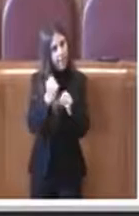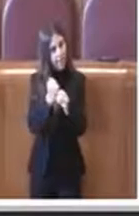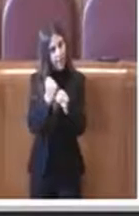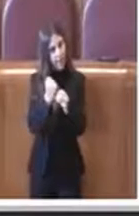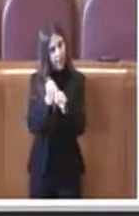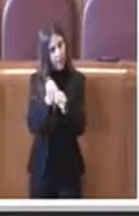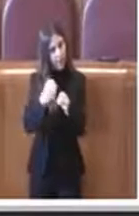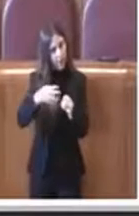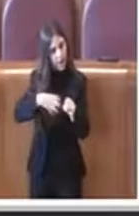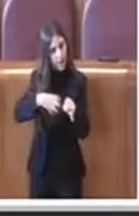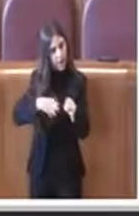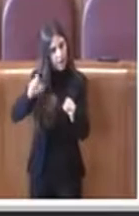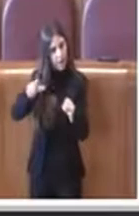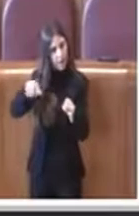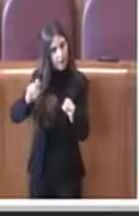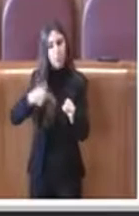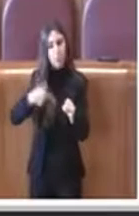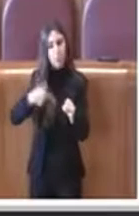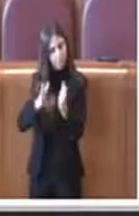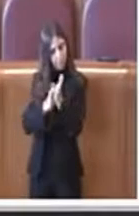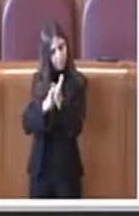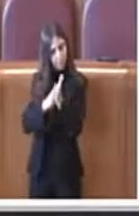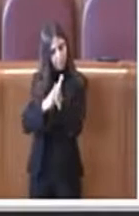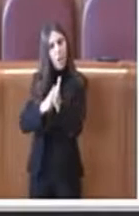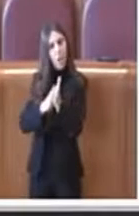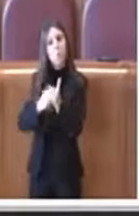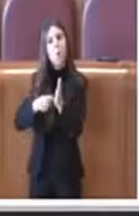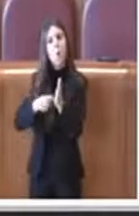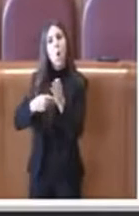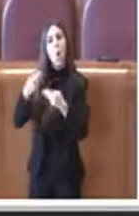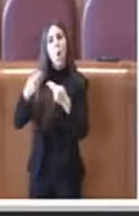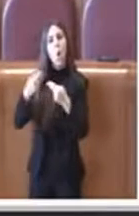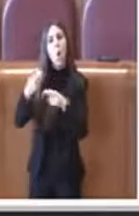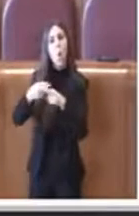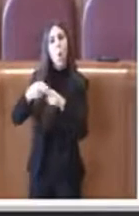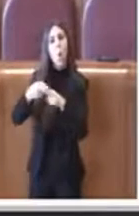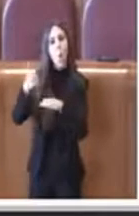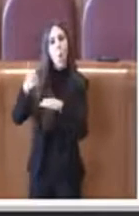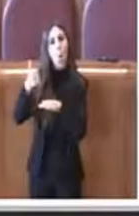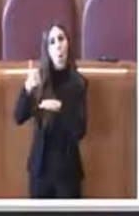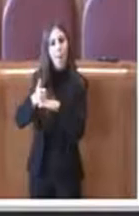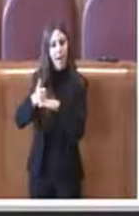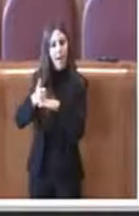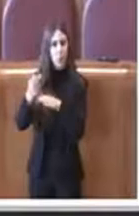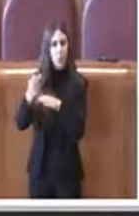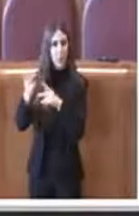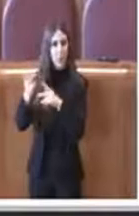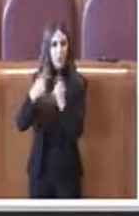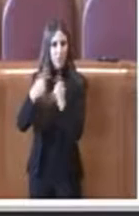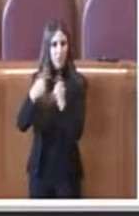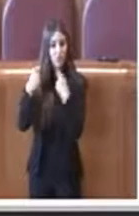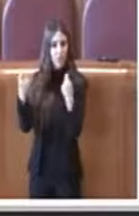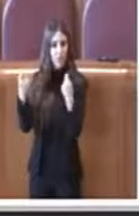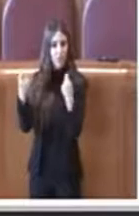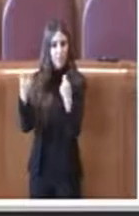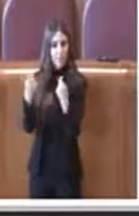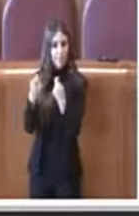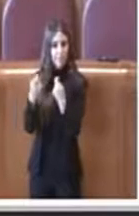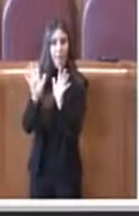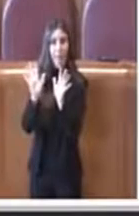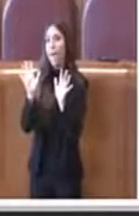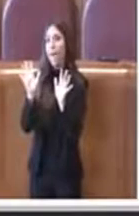l'assessore Lemetti in questi anni sui conti di Roma Capitale in generale ma certo che